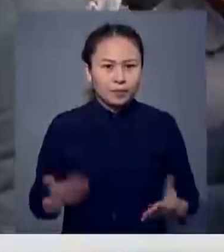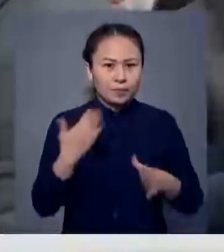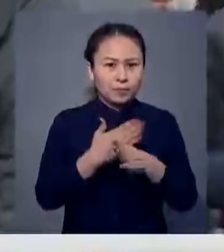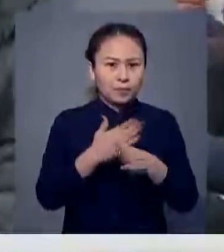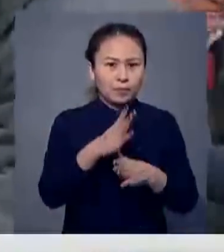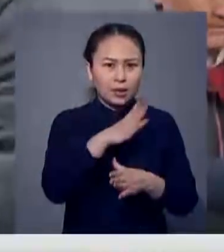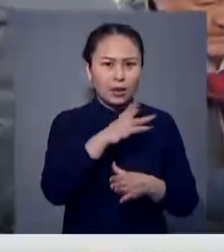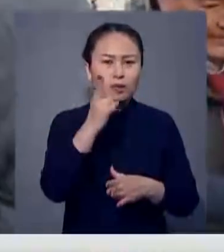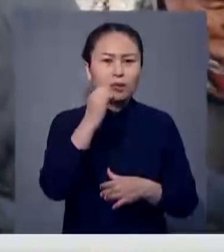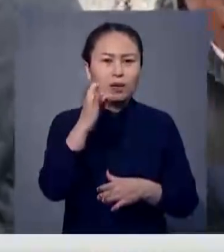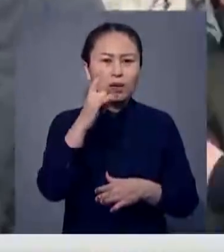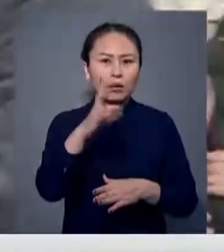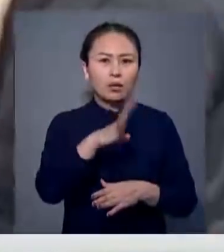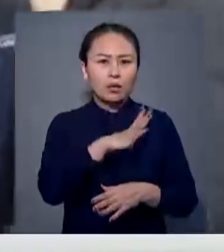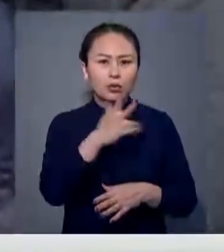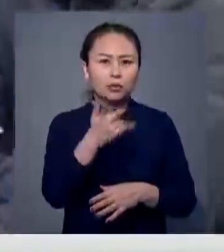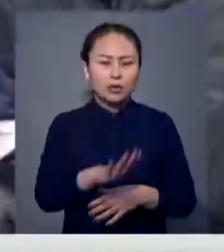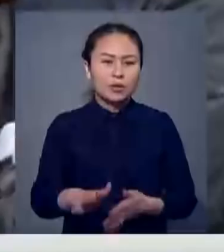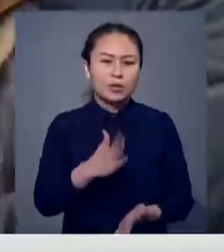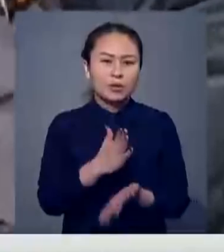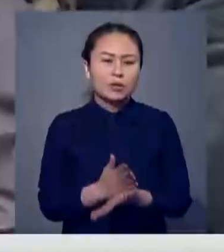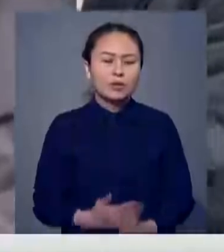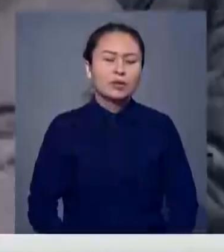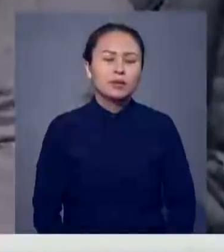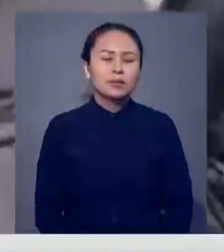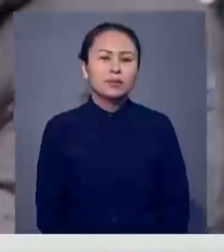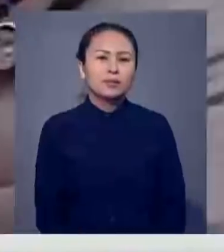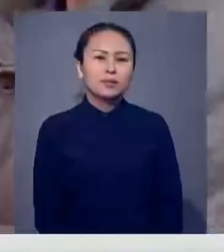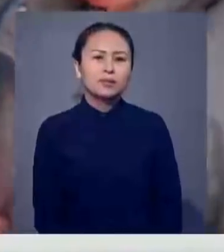көмекке шығып кеткен. Дарханың артында үш баласы қалды.